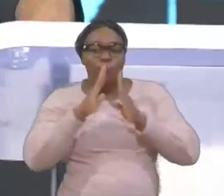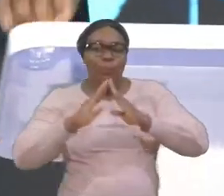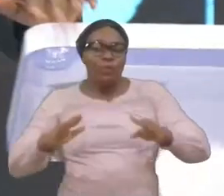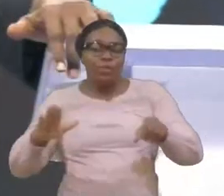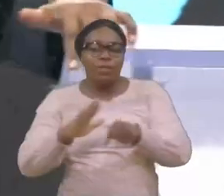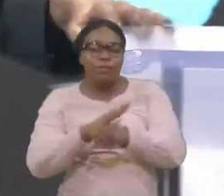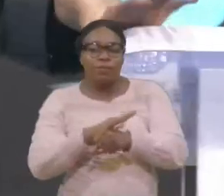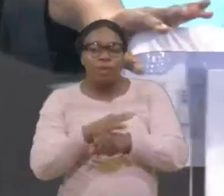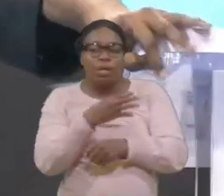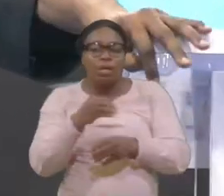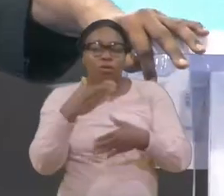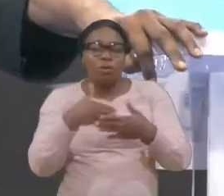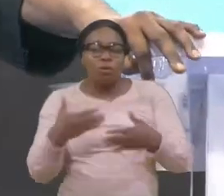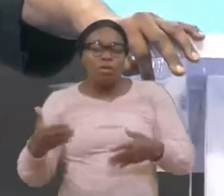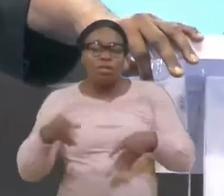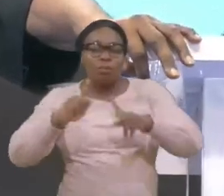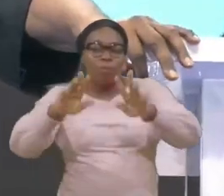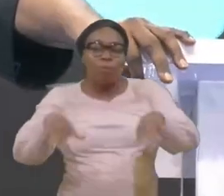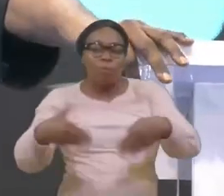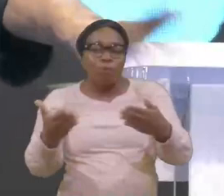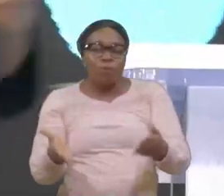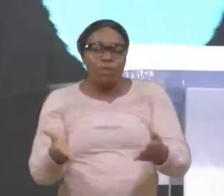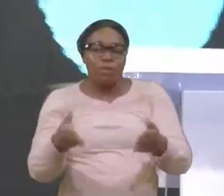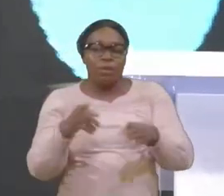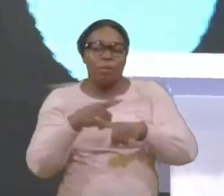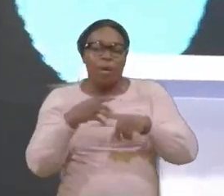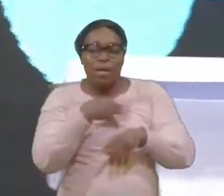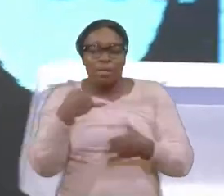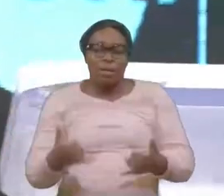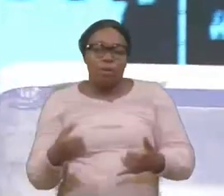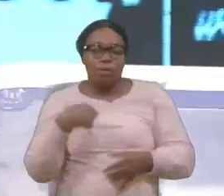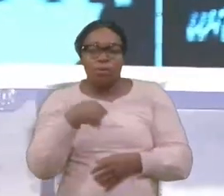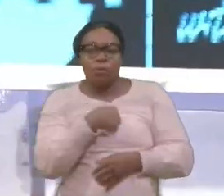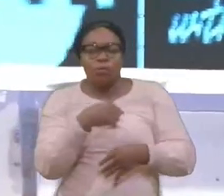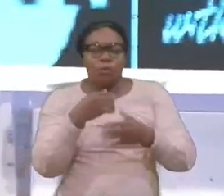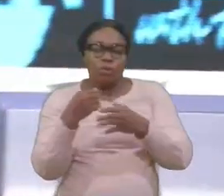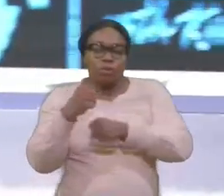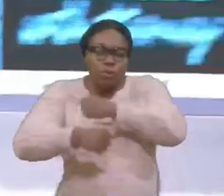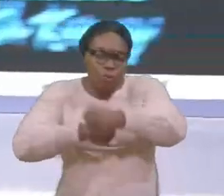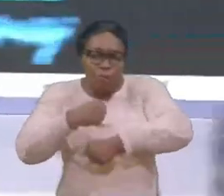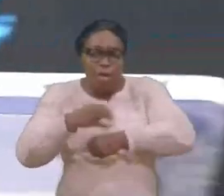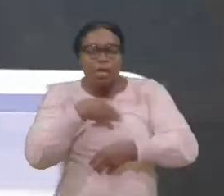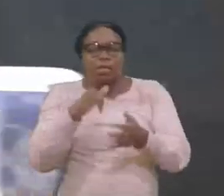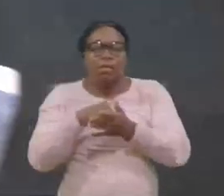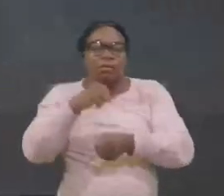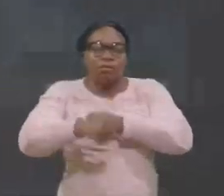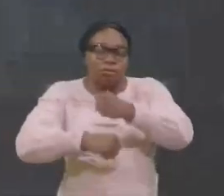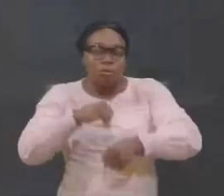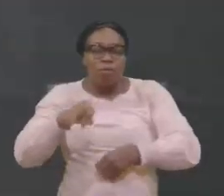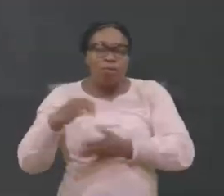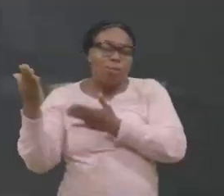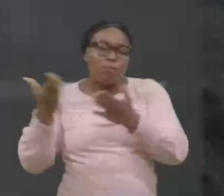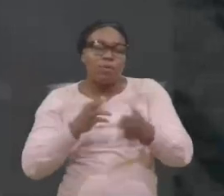quand tout allait bien maintenant cette souffrance nous